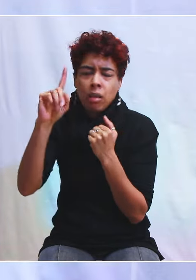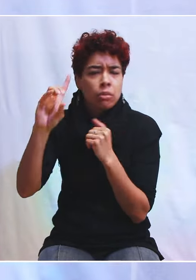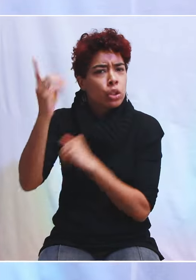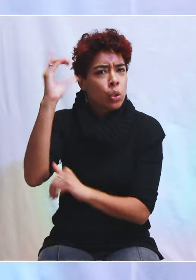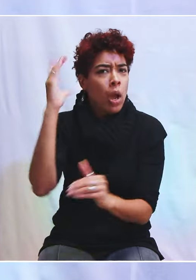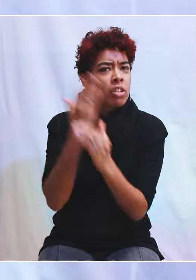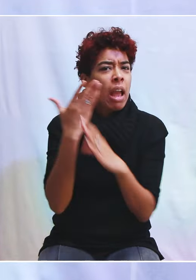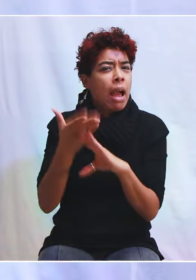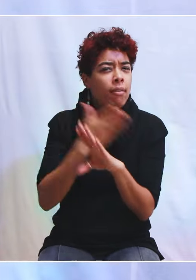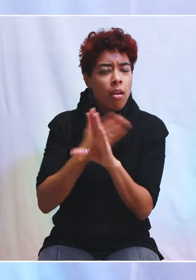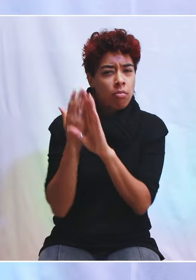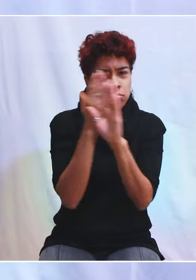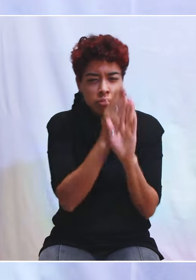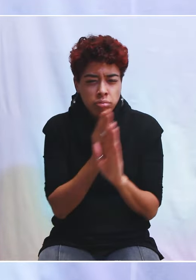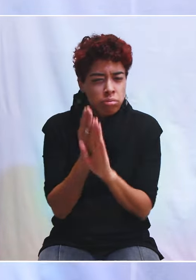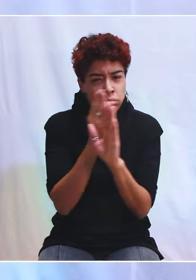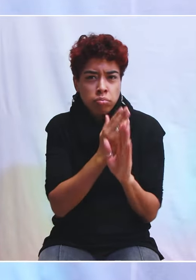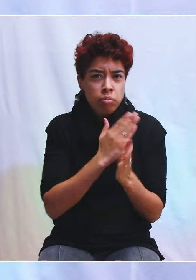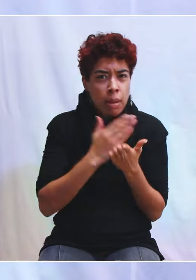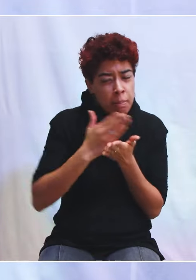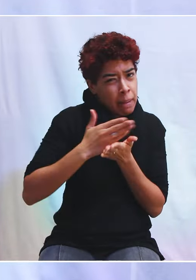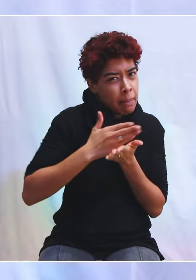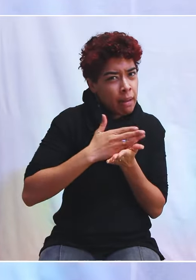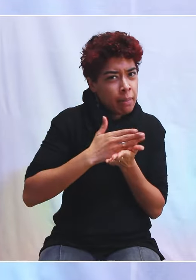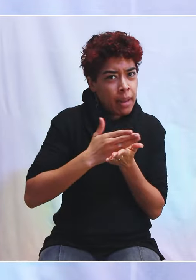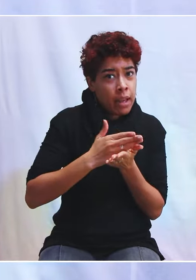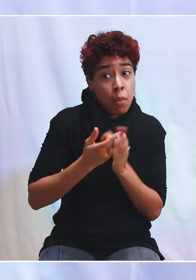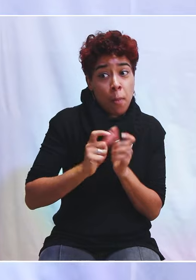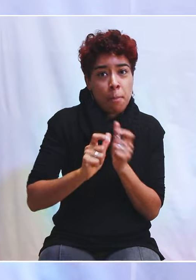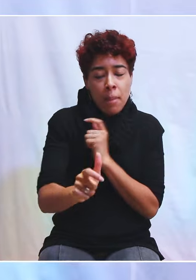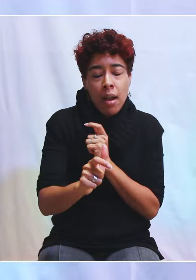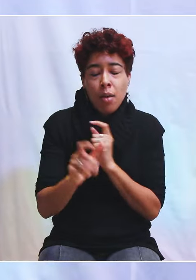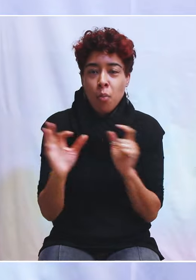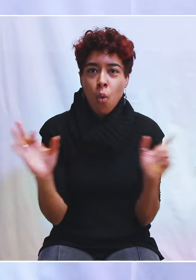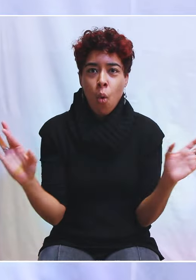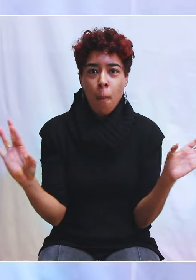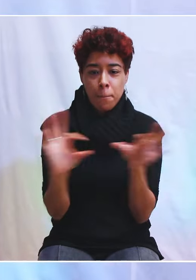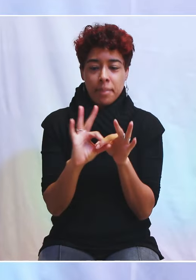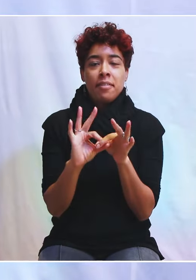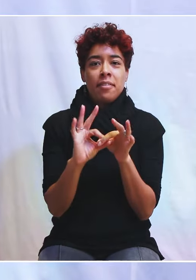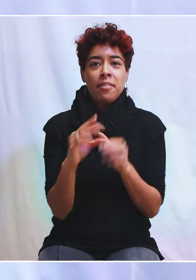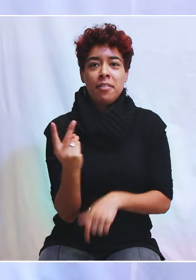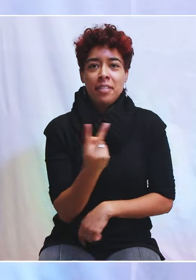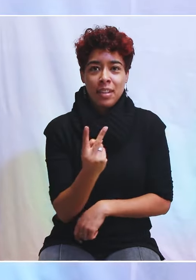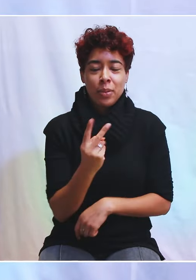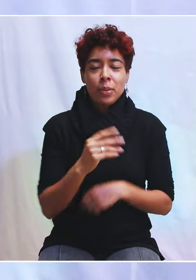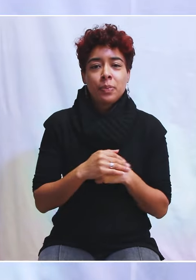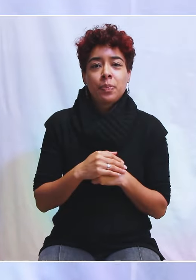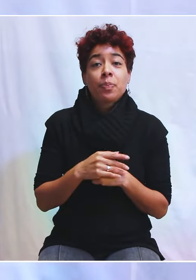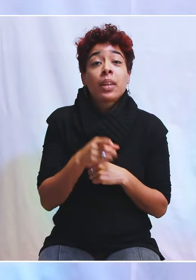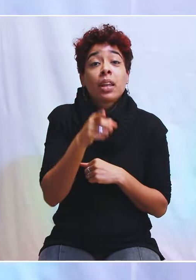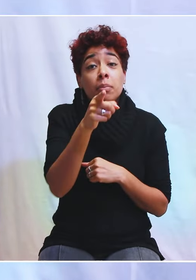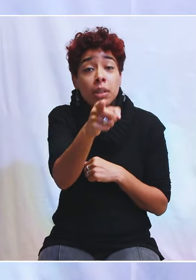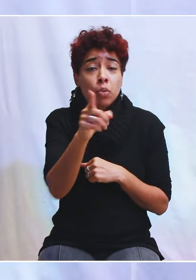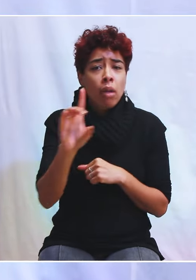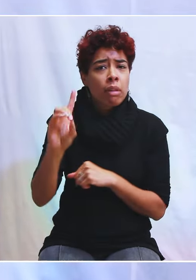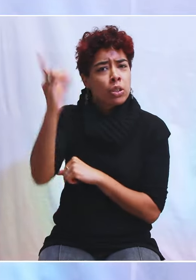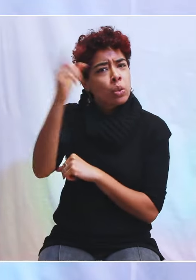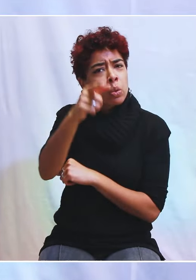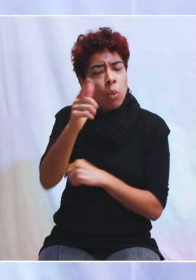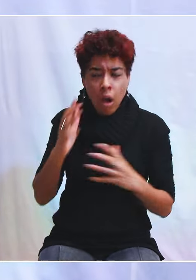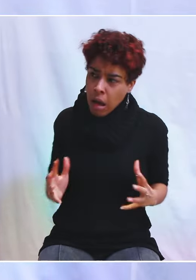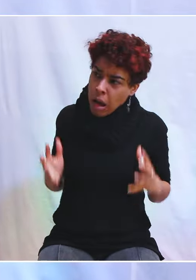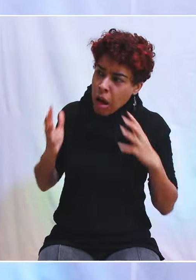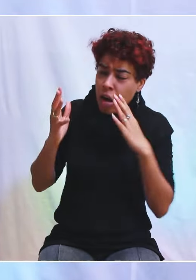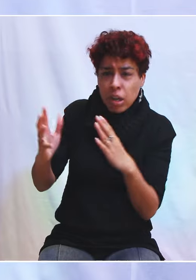et a tout préparé, a plani le chemin pour que Jacob vive cette réconciliation. Et j'aimerais te dire aujourd'hui, si toi, tu t'es engagé avec le Seigneur et